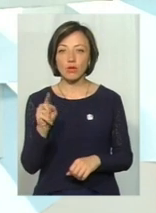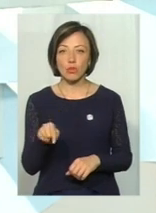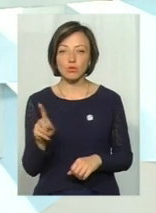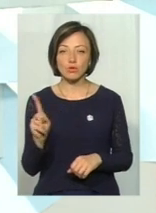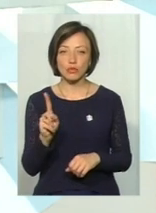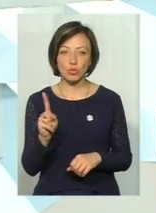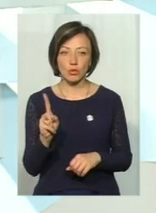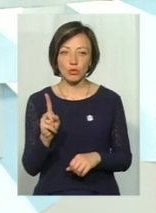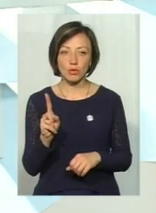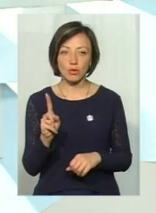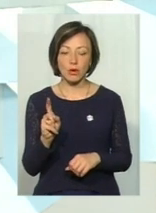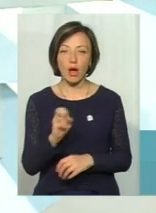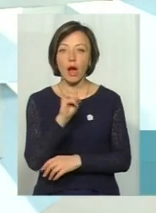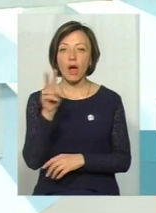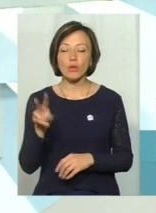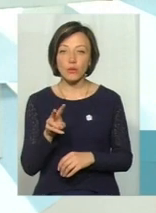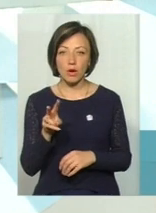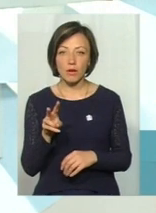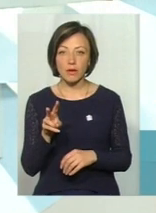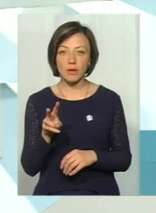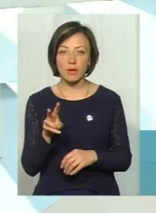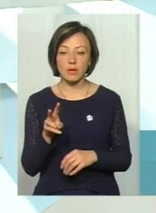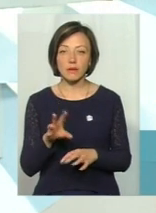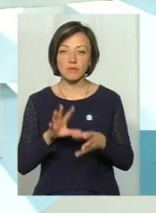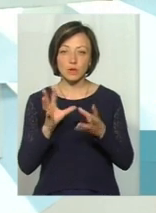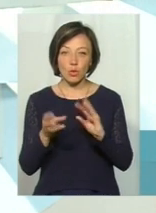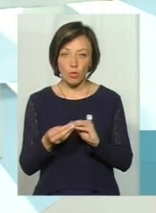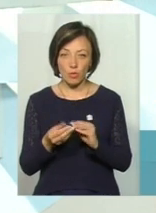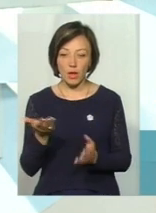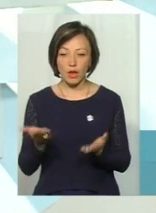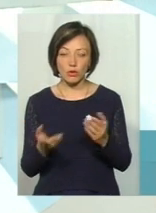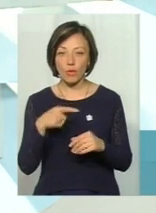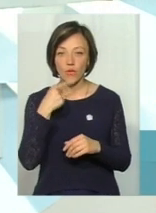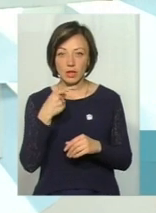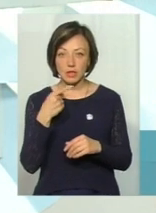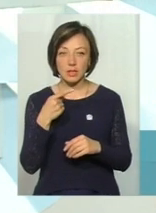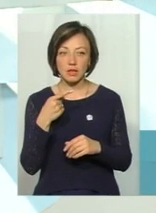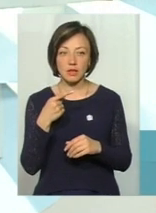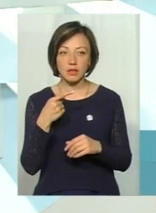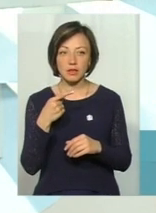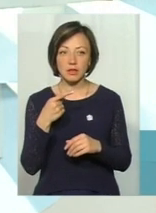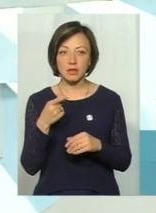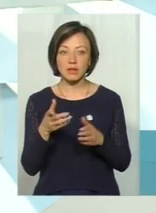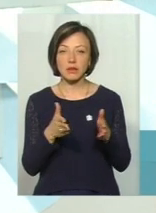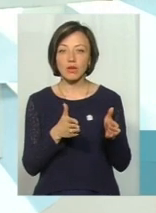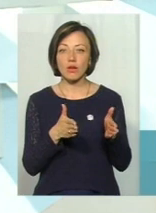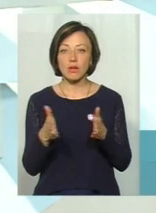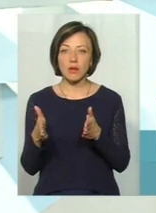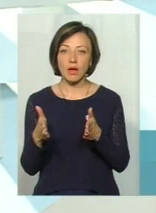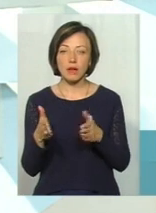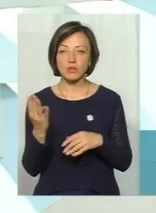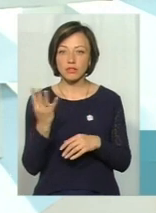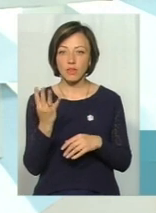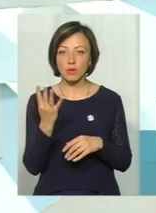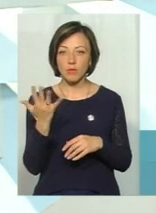Гадюка в цілому, якщо говорити, то стає статево злілою на 4-5